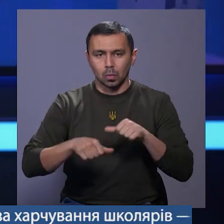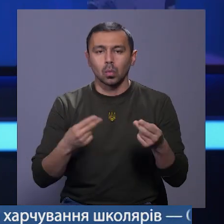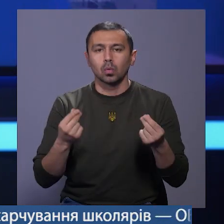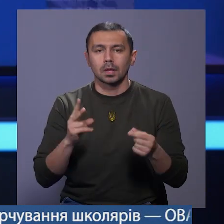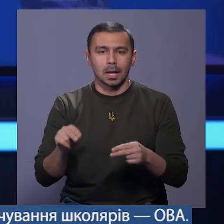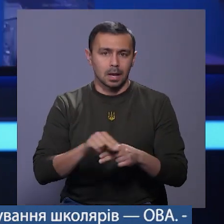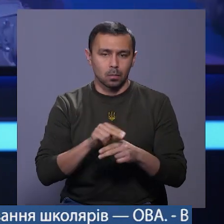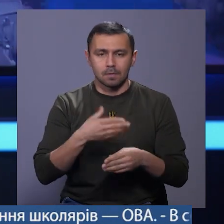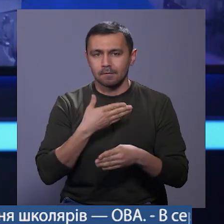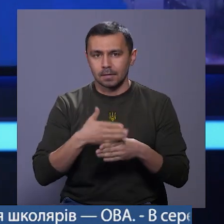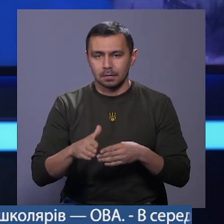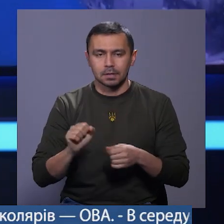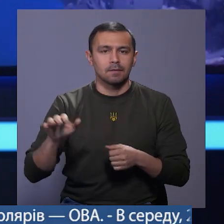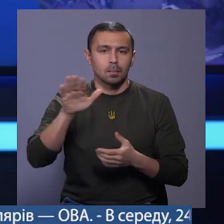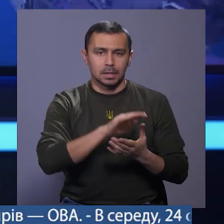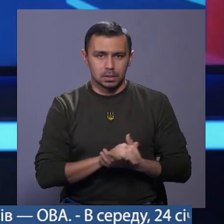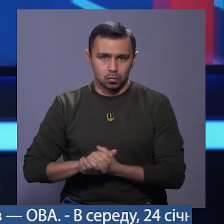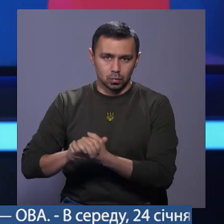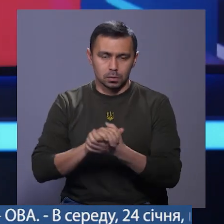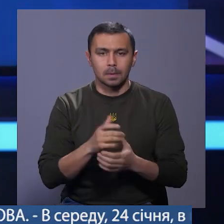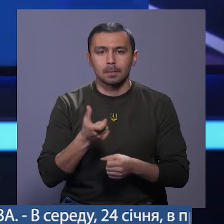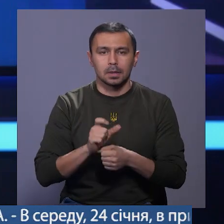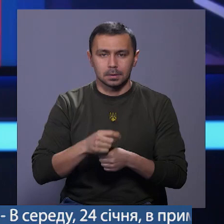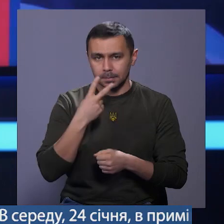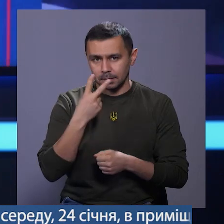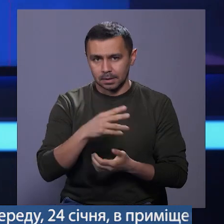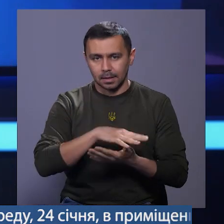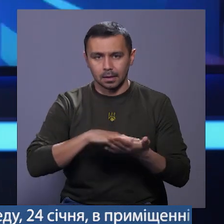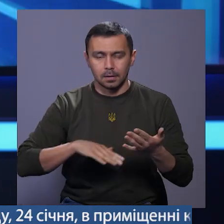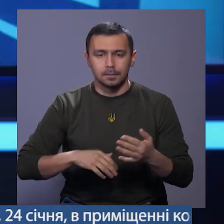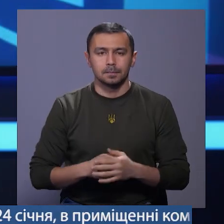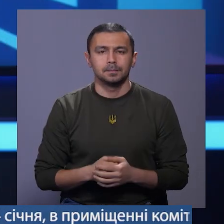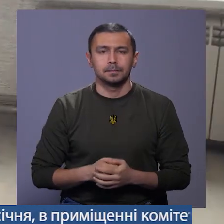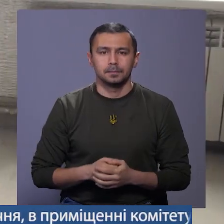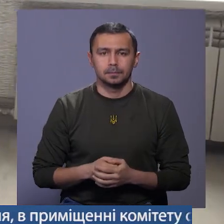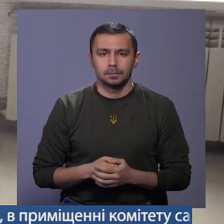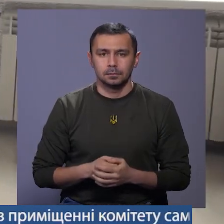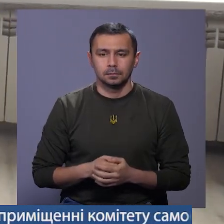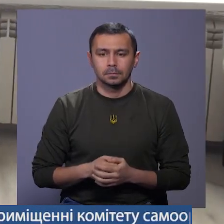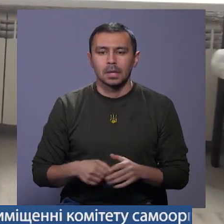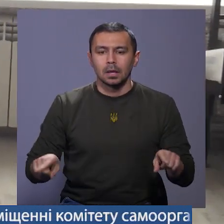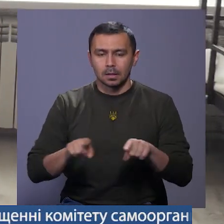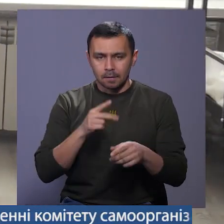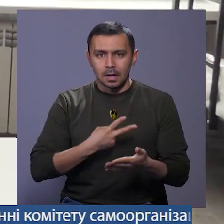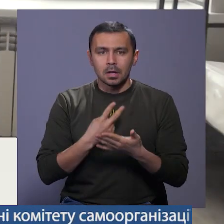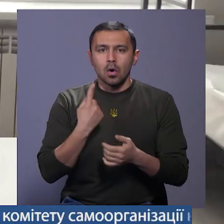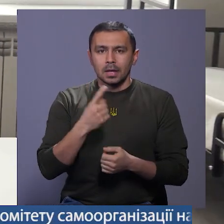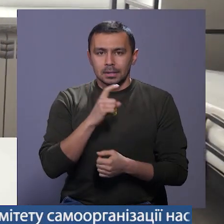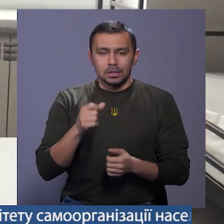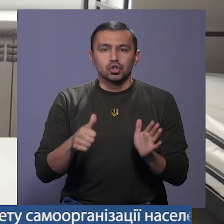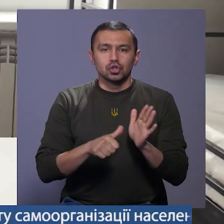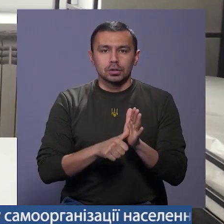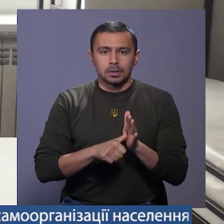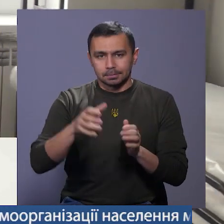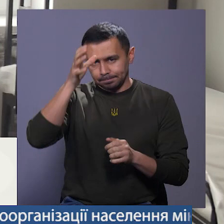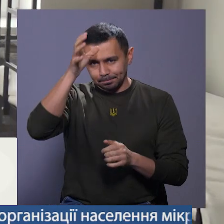Кошти на ремонт виділив Європейський Союз. Більше знає Ірина Кондратюк. Так виглядає одна із шести